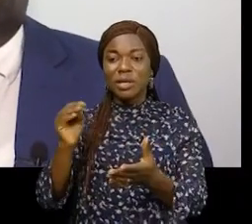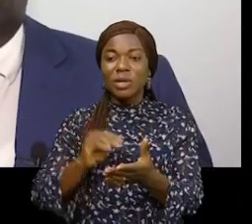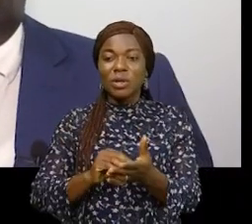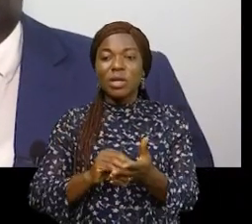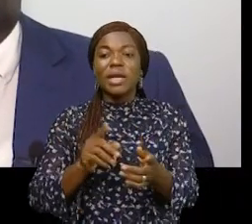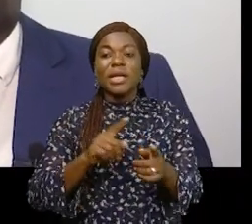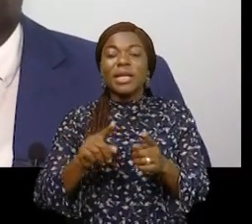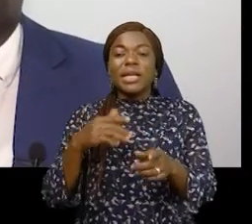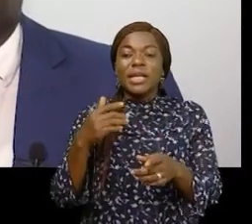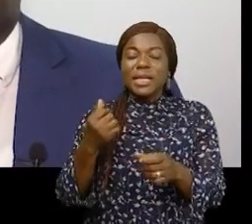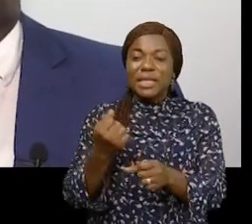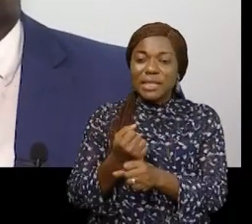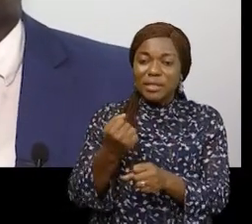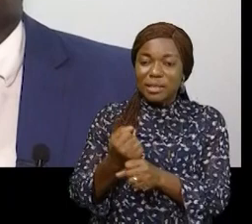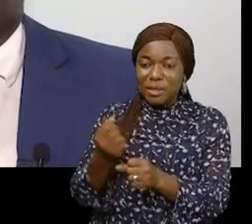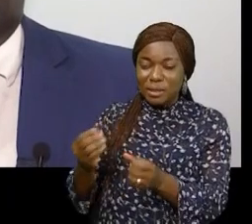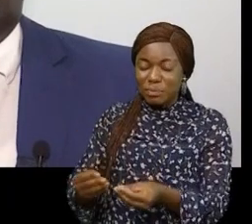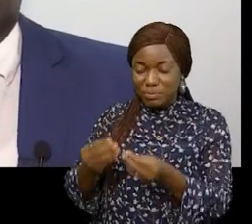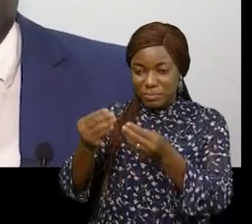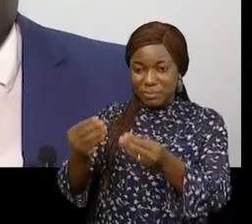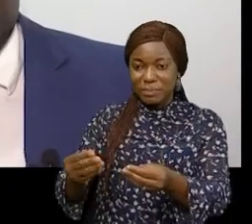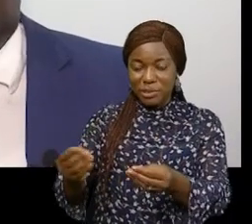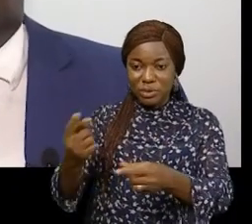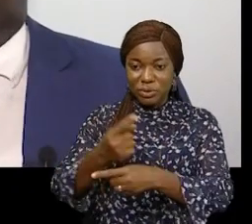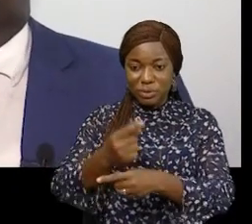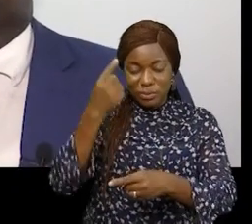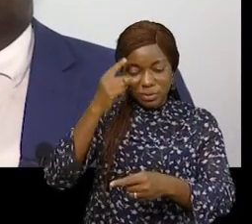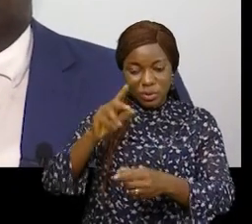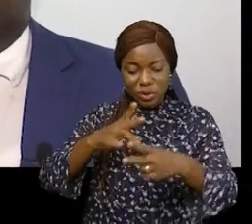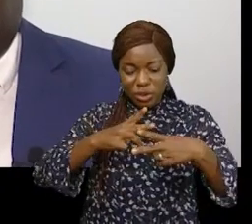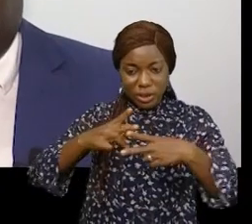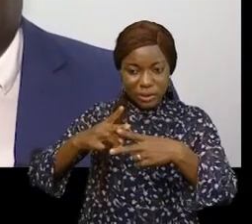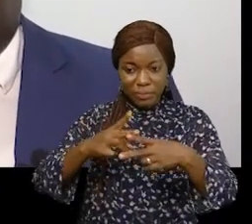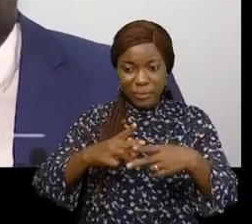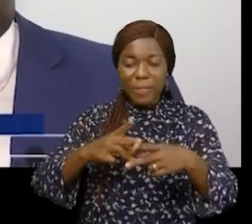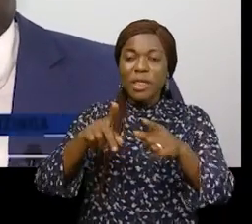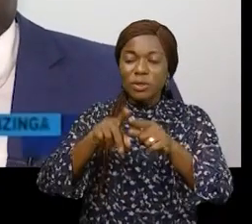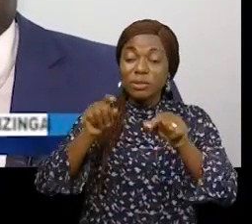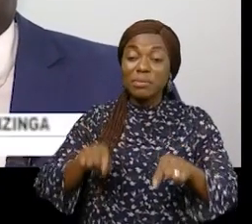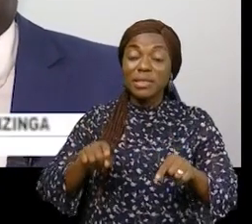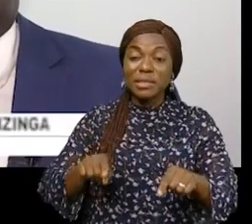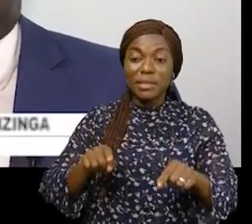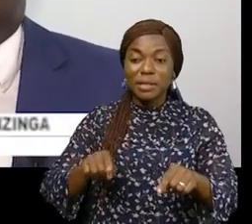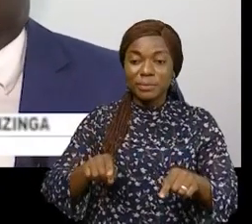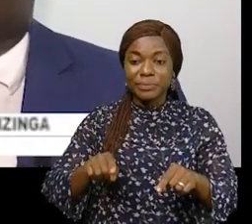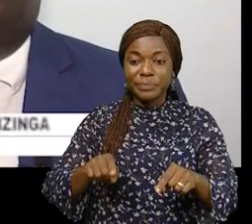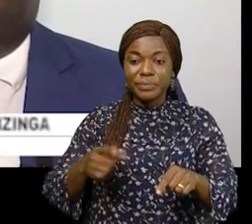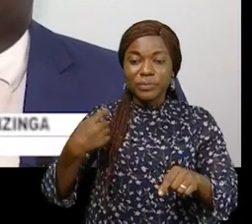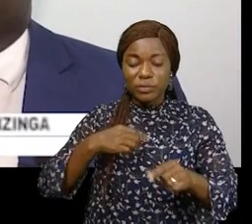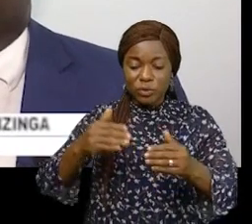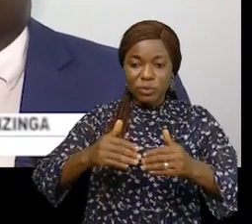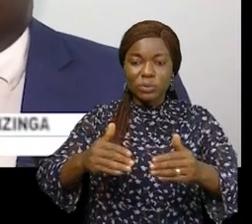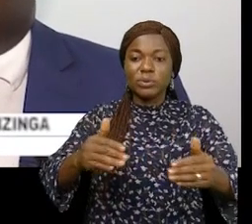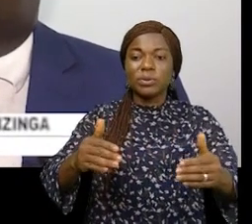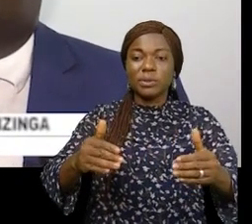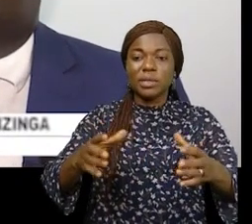séances pour la mise à jour de nos manuels de gestion financière et maintenant nous chevillons avec